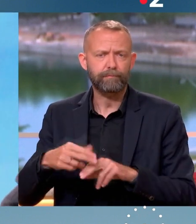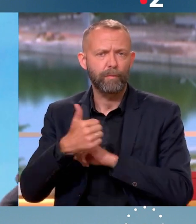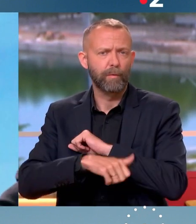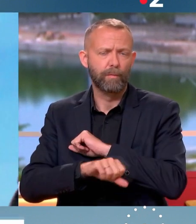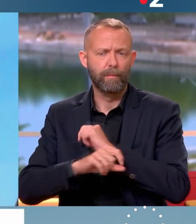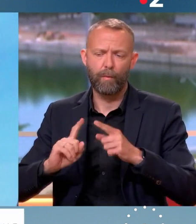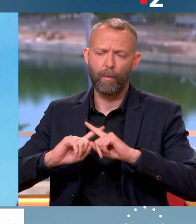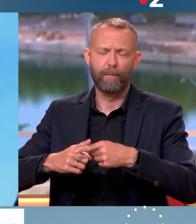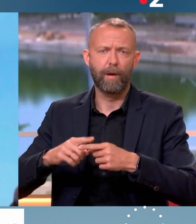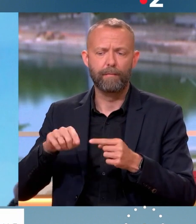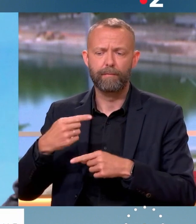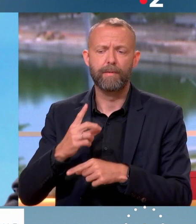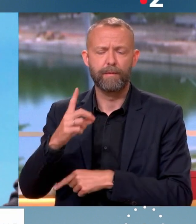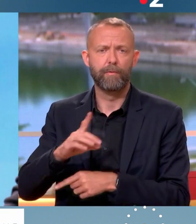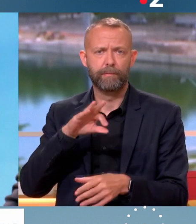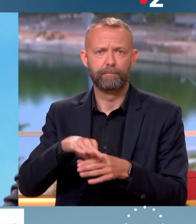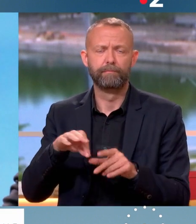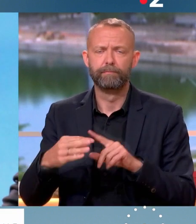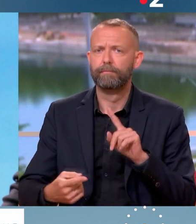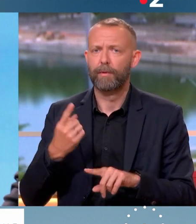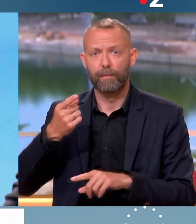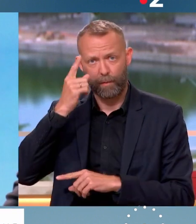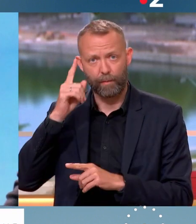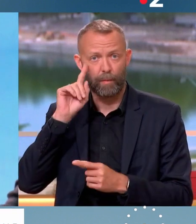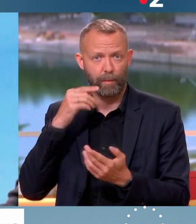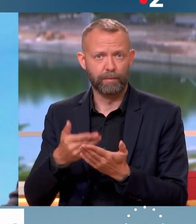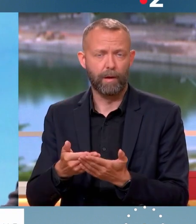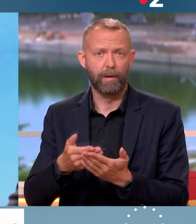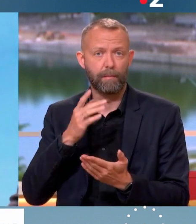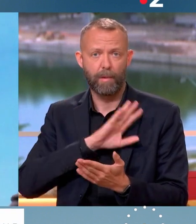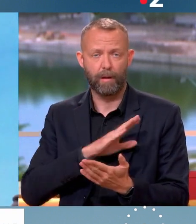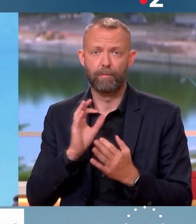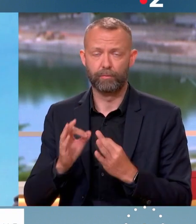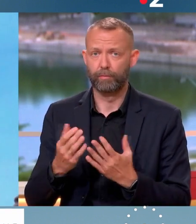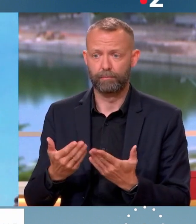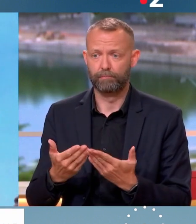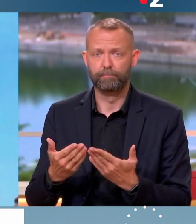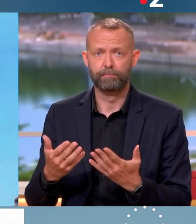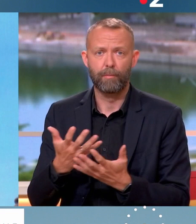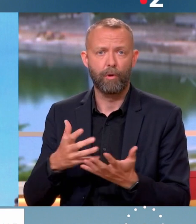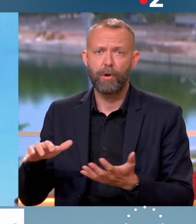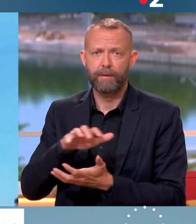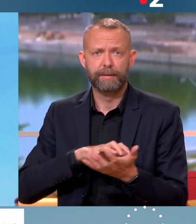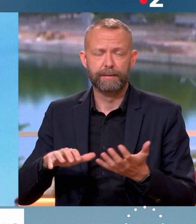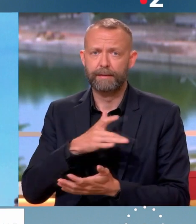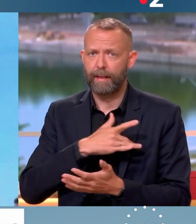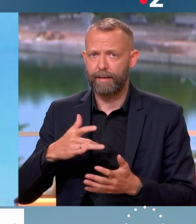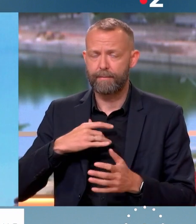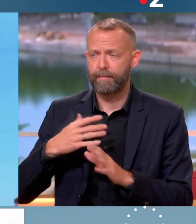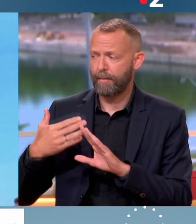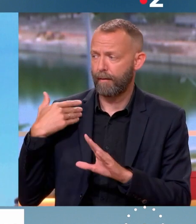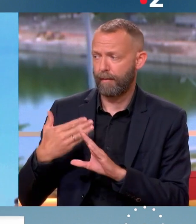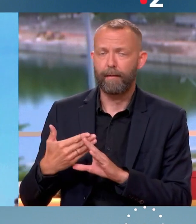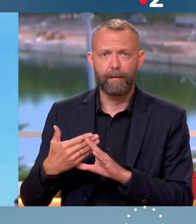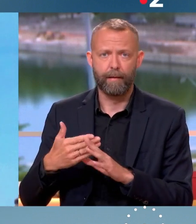Français que le scrutin de dimanche prochain est un scrutin important précisément pour ça. On est au lendemain d'une grande crise sanitaire internationale avec toutes les